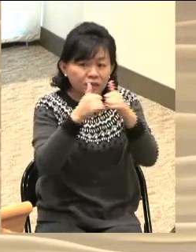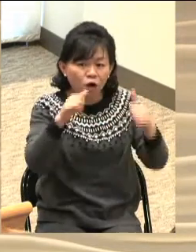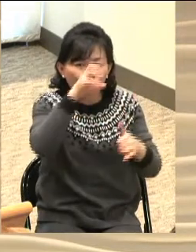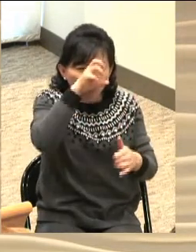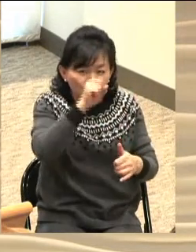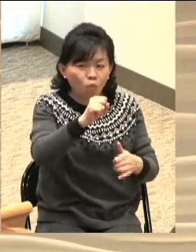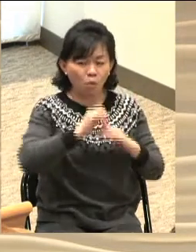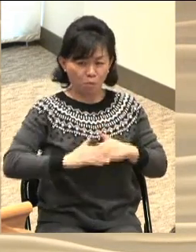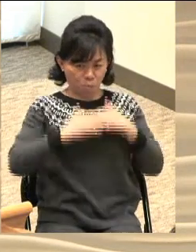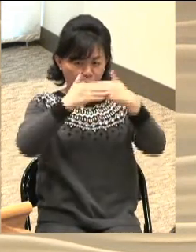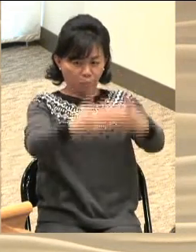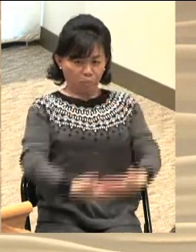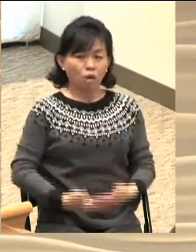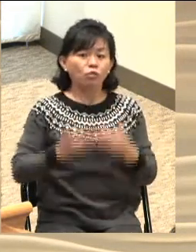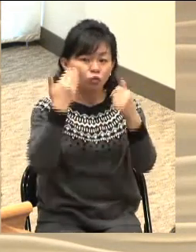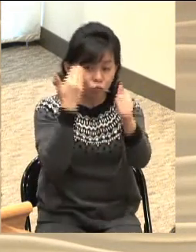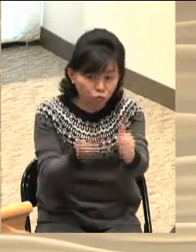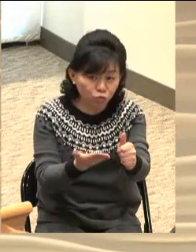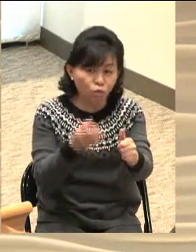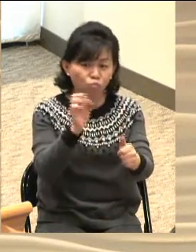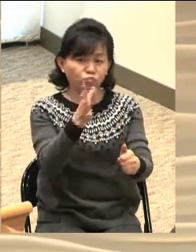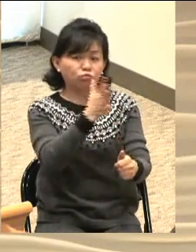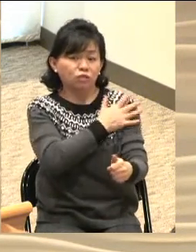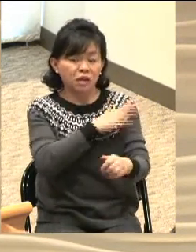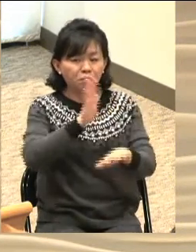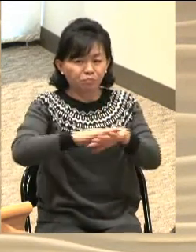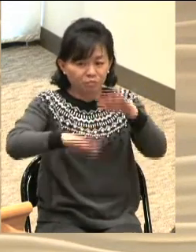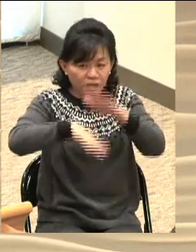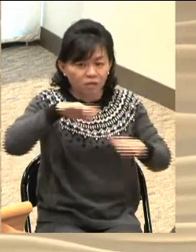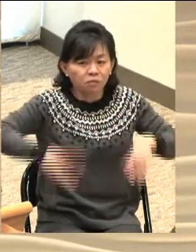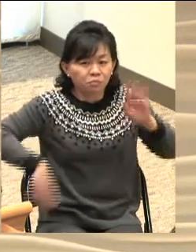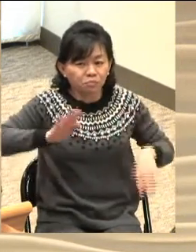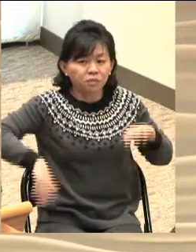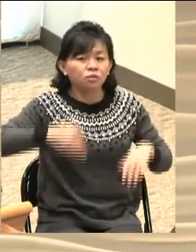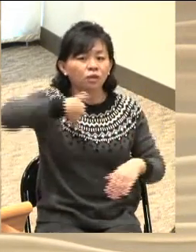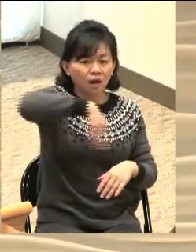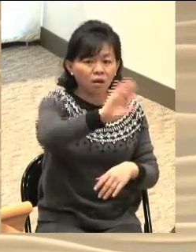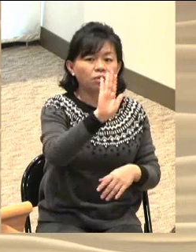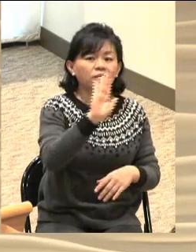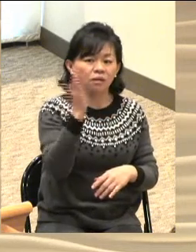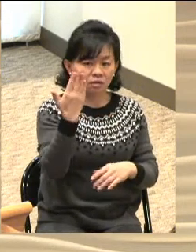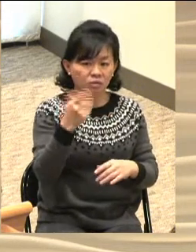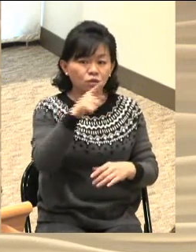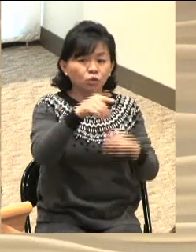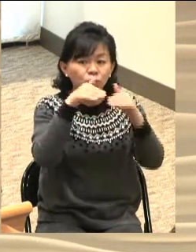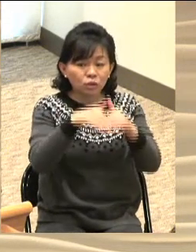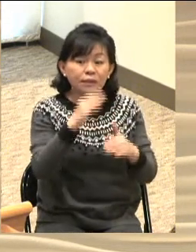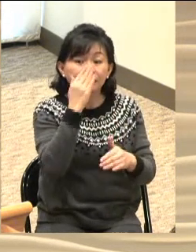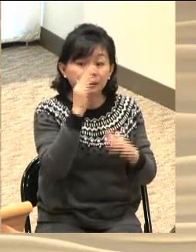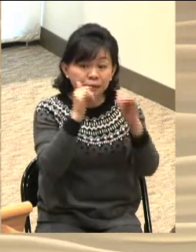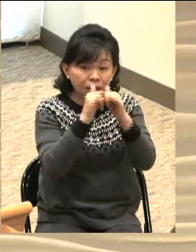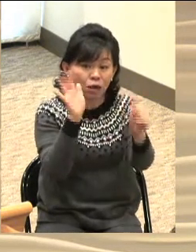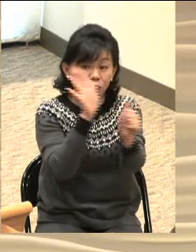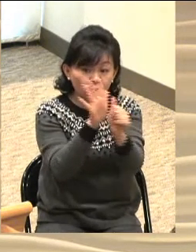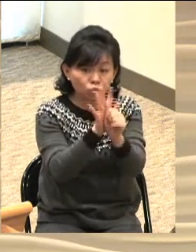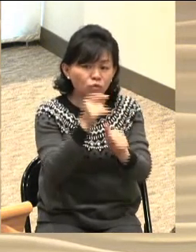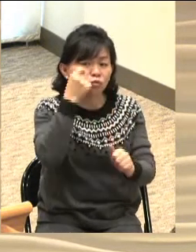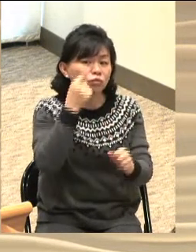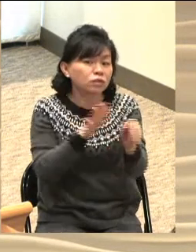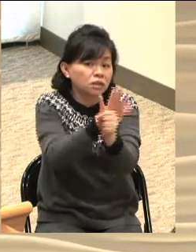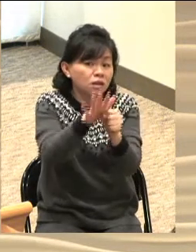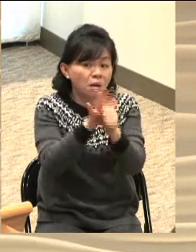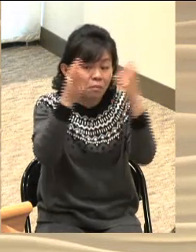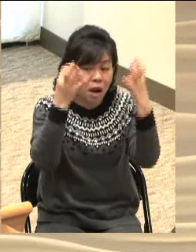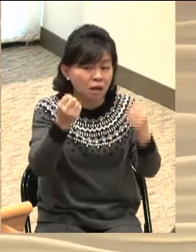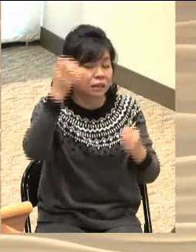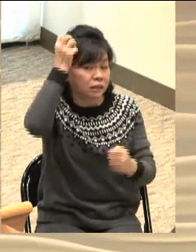자를 좋은 것으로 배불리셨으며 부자는 빈손으로 보내셨도다 그 종 이스라엘을 도우사 극률이